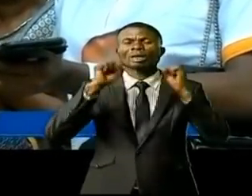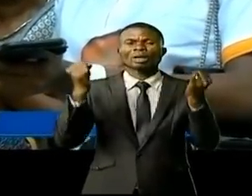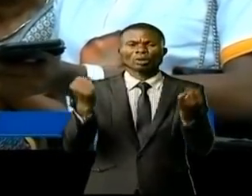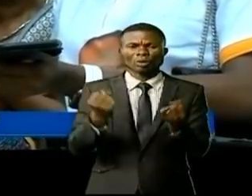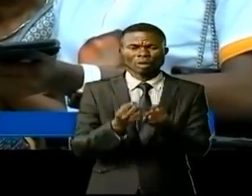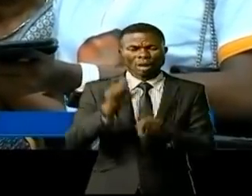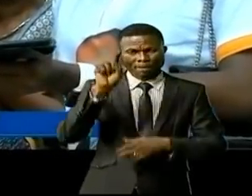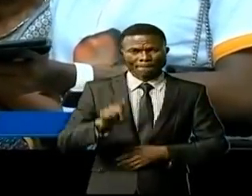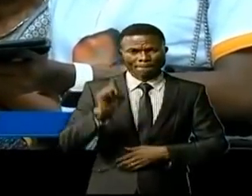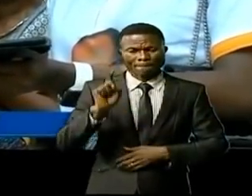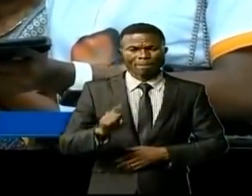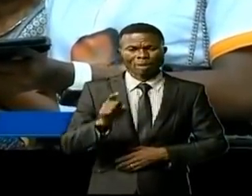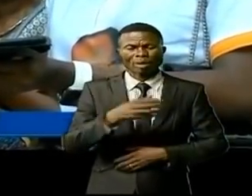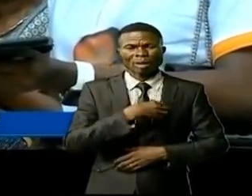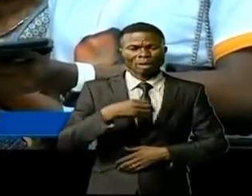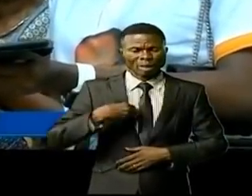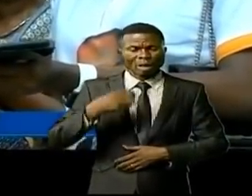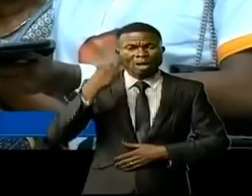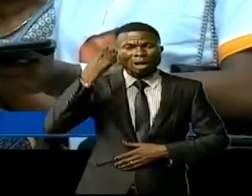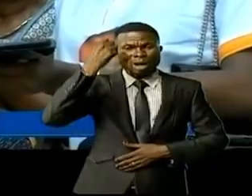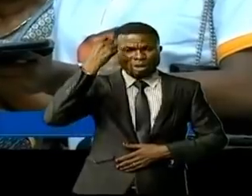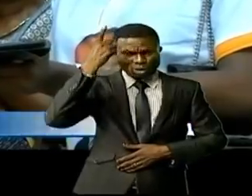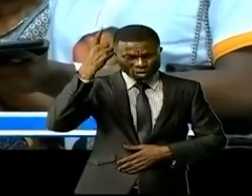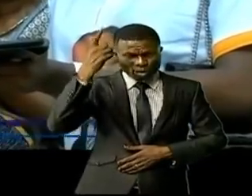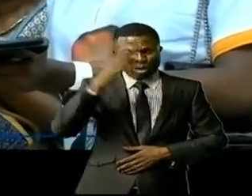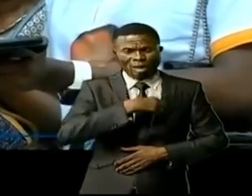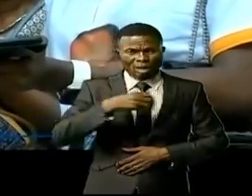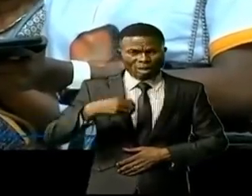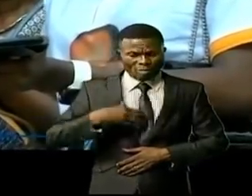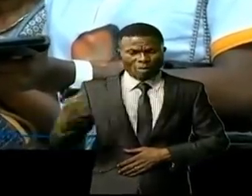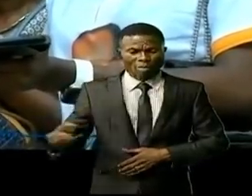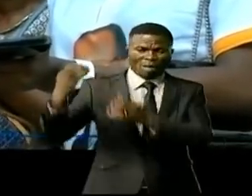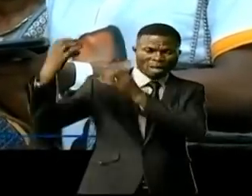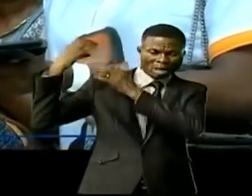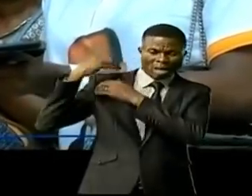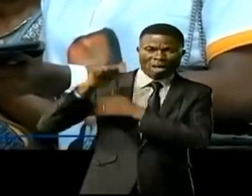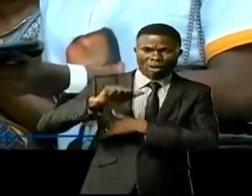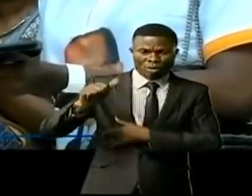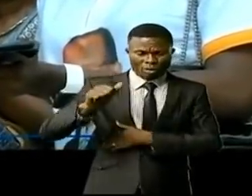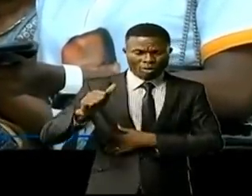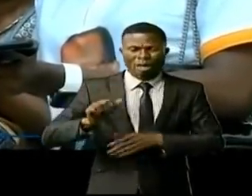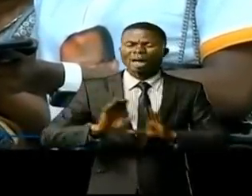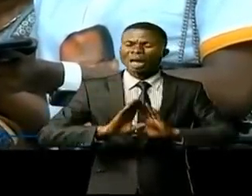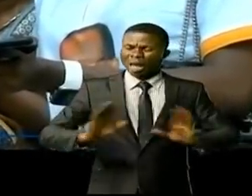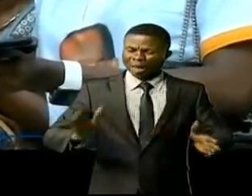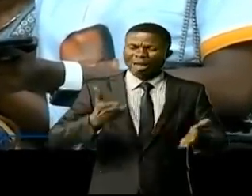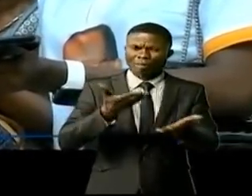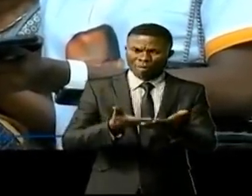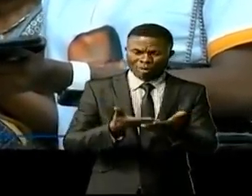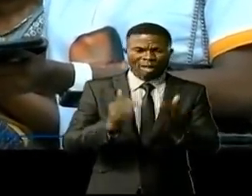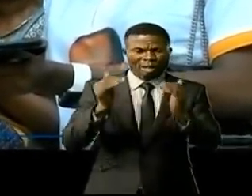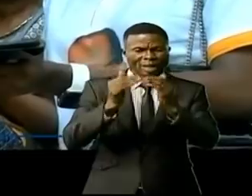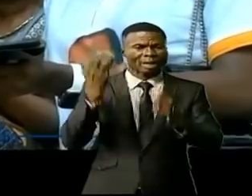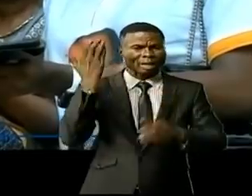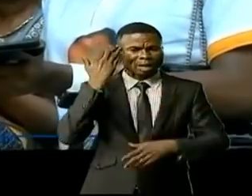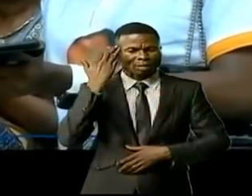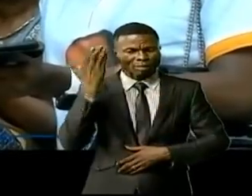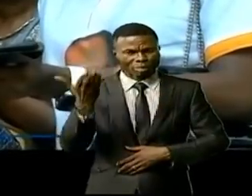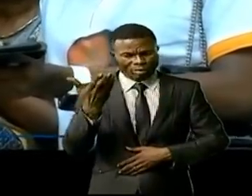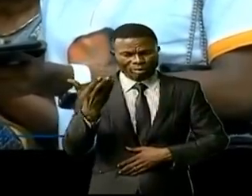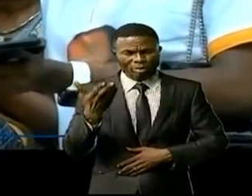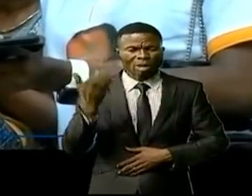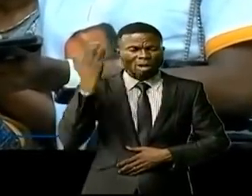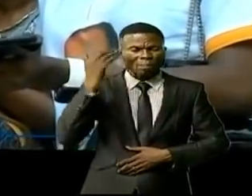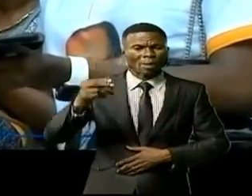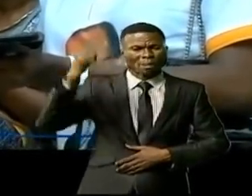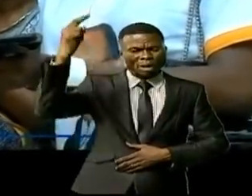Nous voulons que la femme comprenne qu'elle doit se prendre en charge et elle a toutes les capacités que l'homme a. Il n'y a rien que